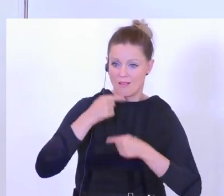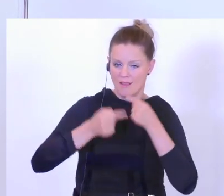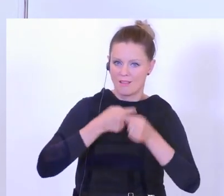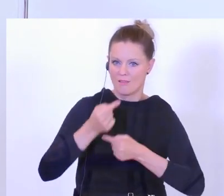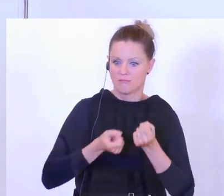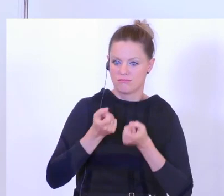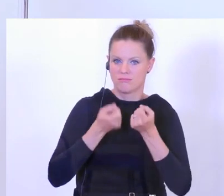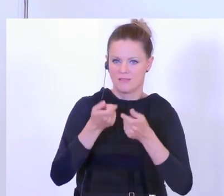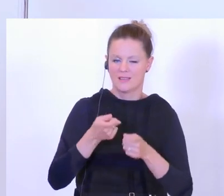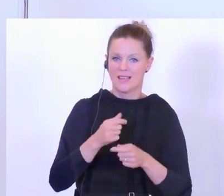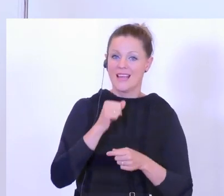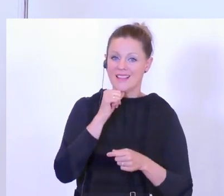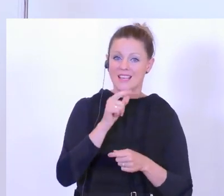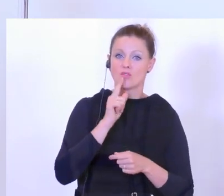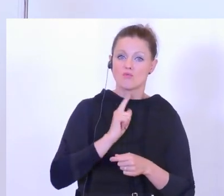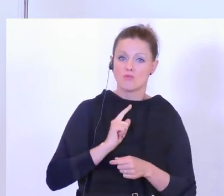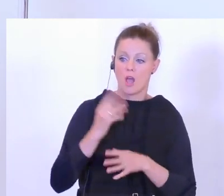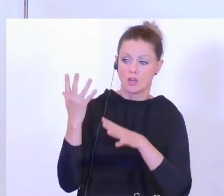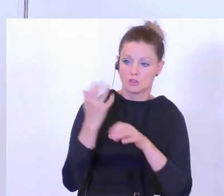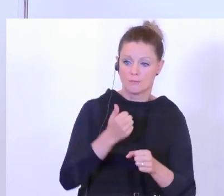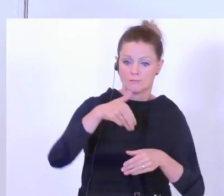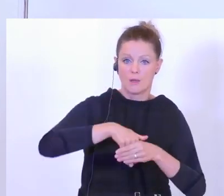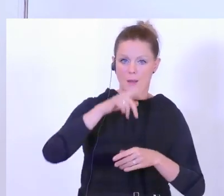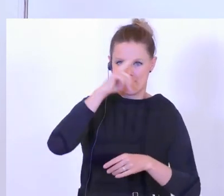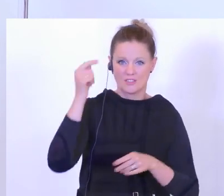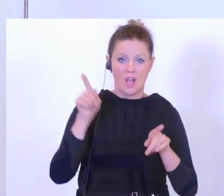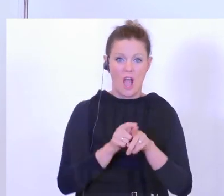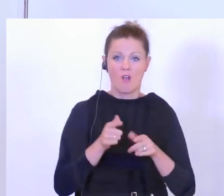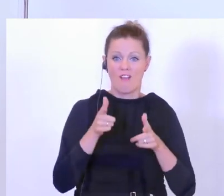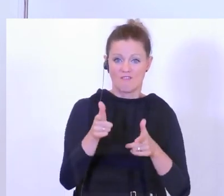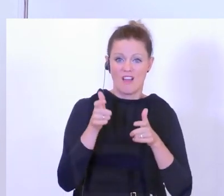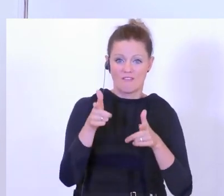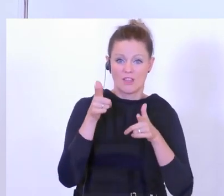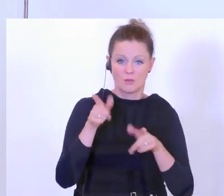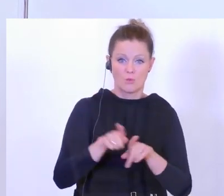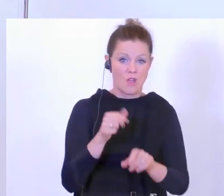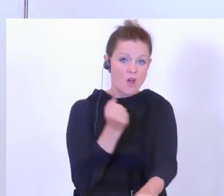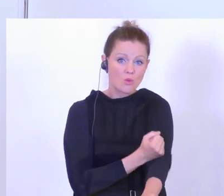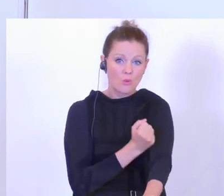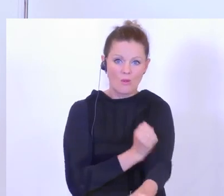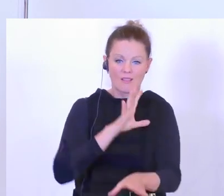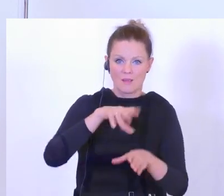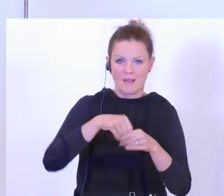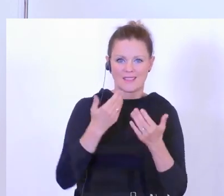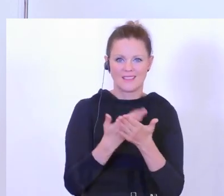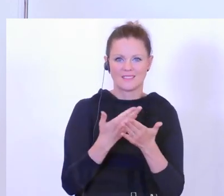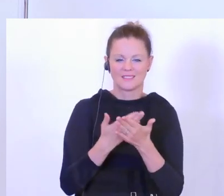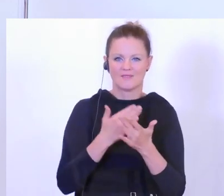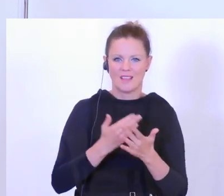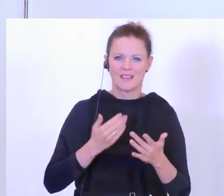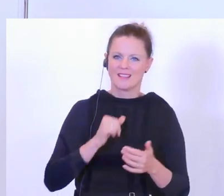Menschen, sondern Waffen und Drogen und deshalb ist der Kampf gegen die illegale Migration ein sehr